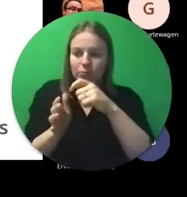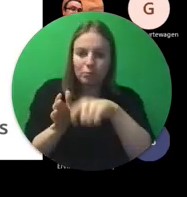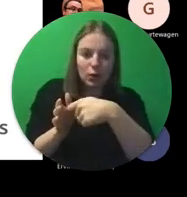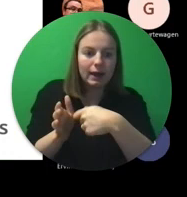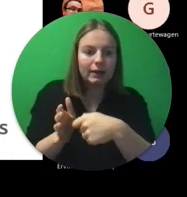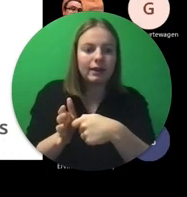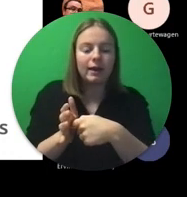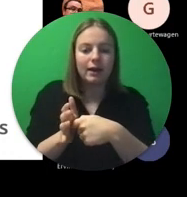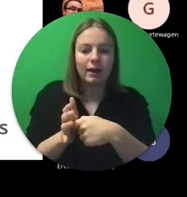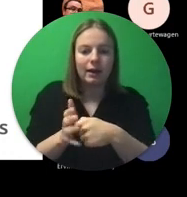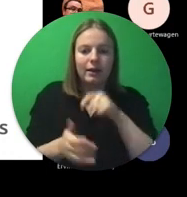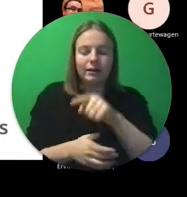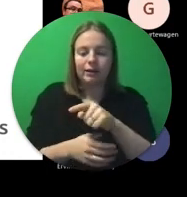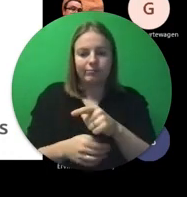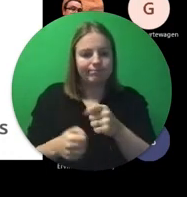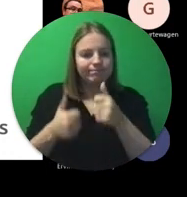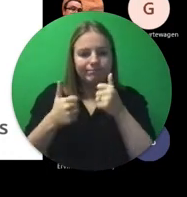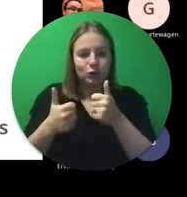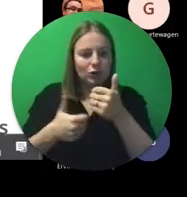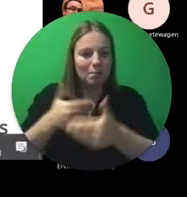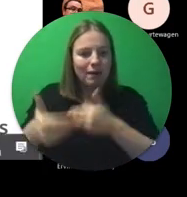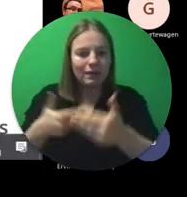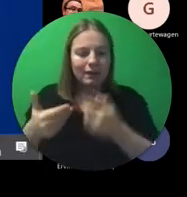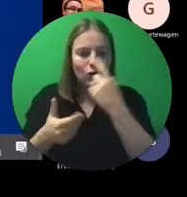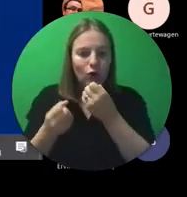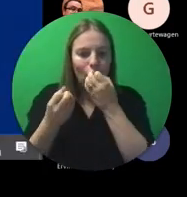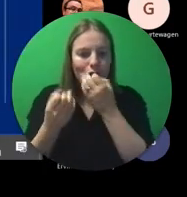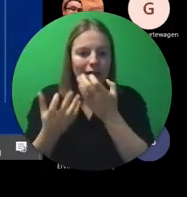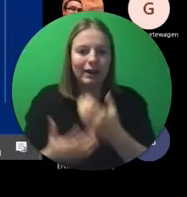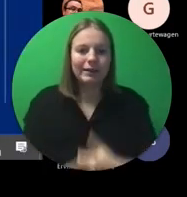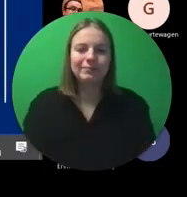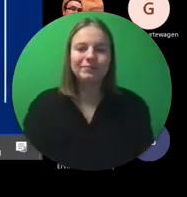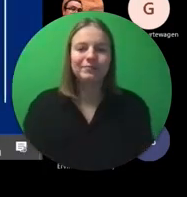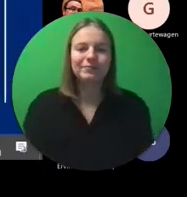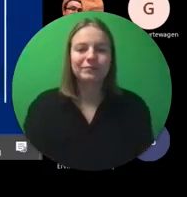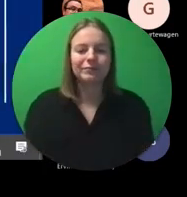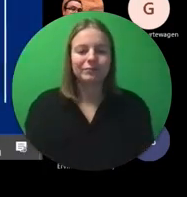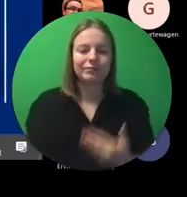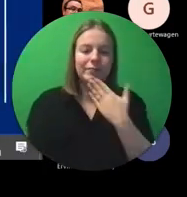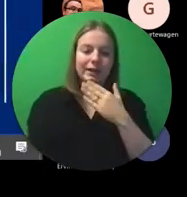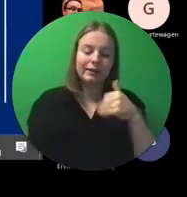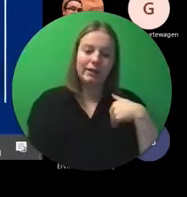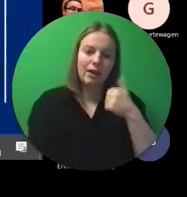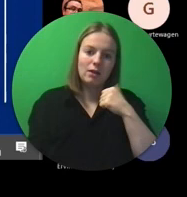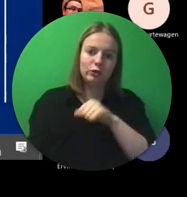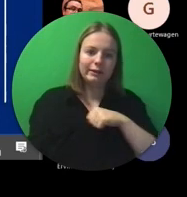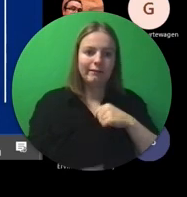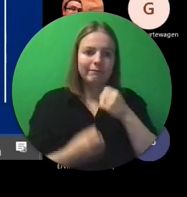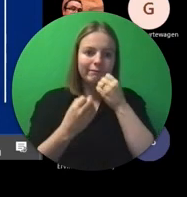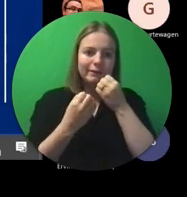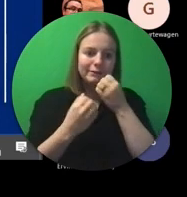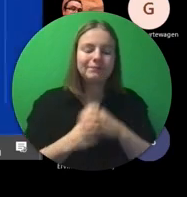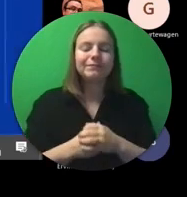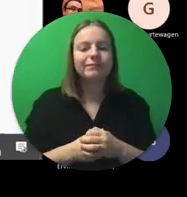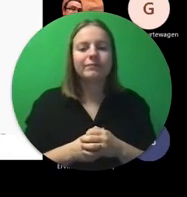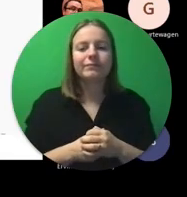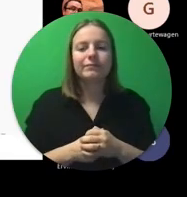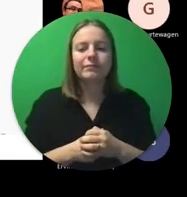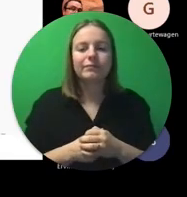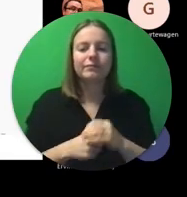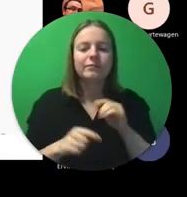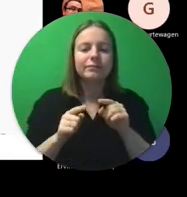dat eigenlijk altijd de betere manier dan dat ik het jullie uitleg. Kijk, dus ik ga eventjes naar